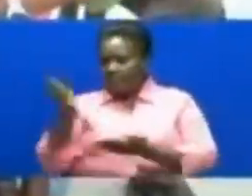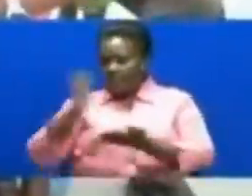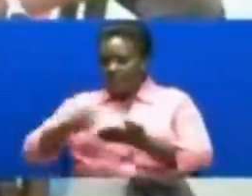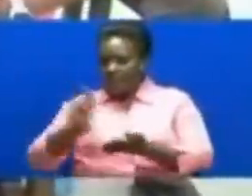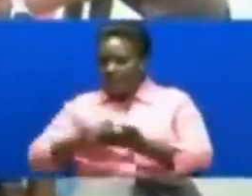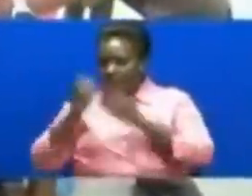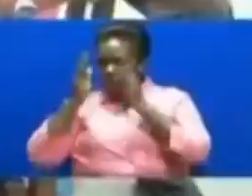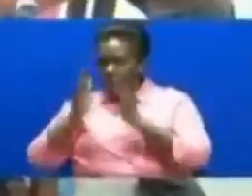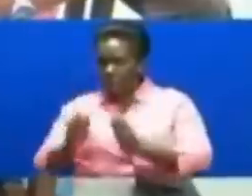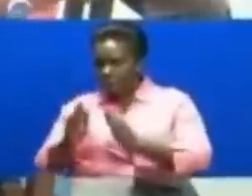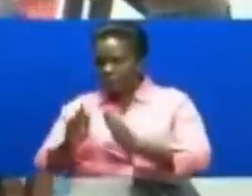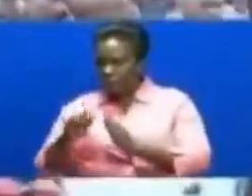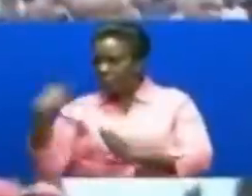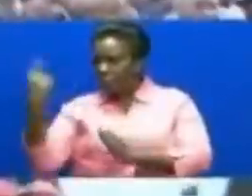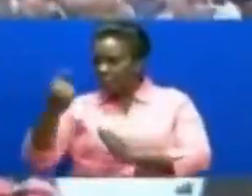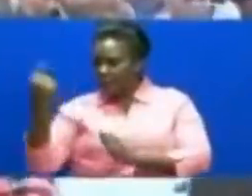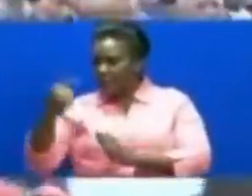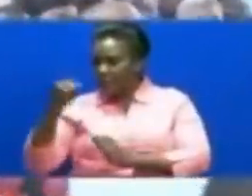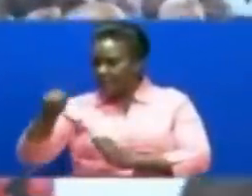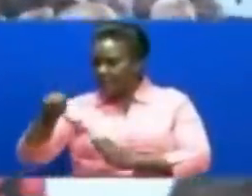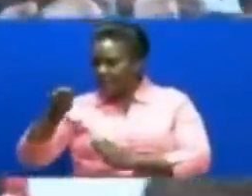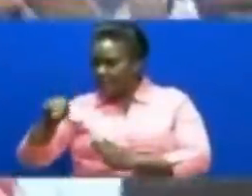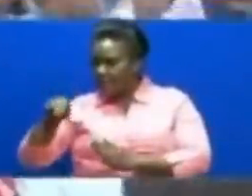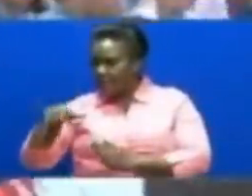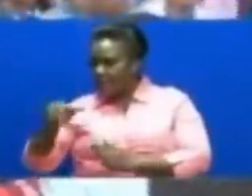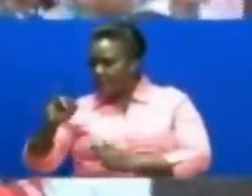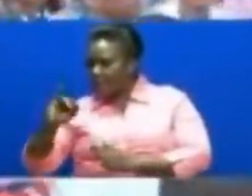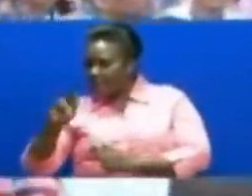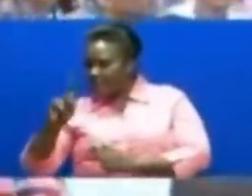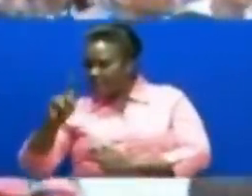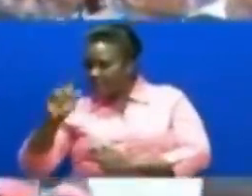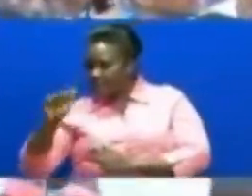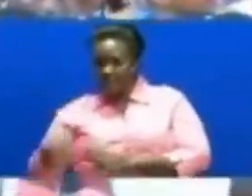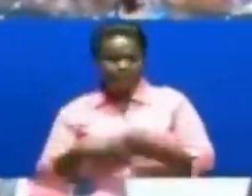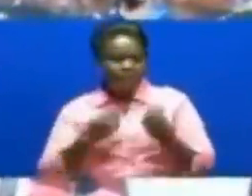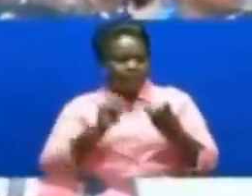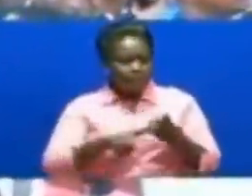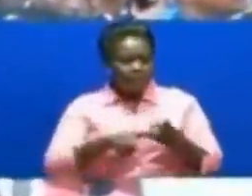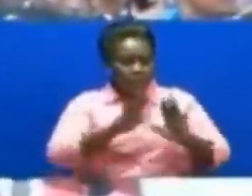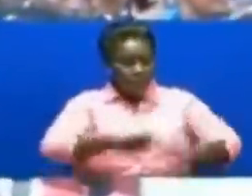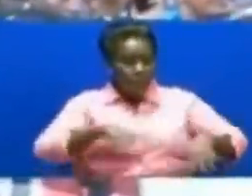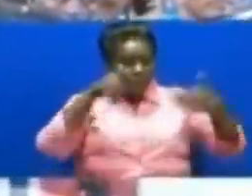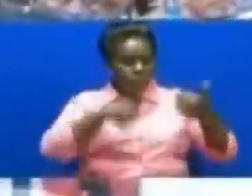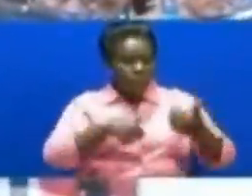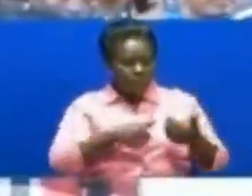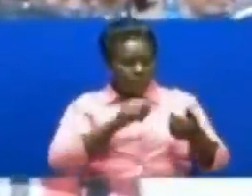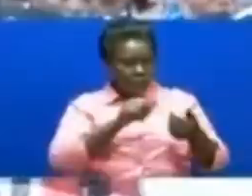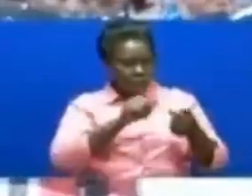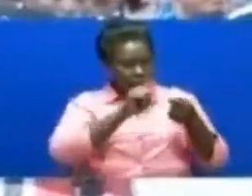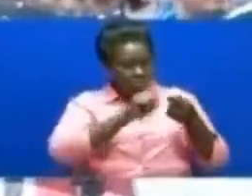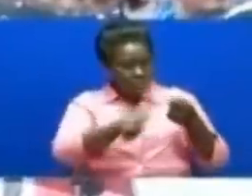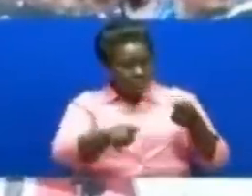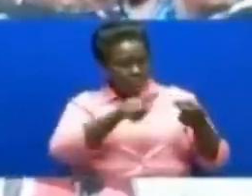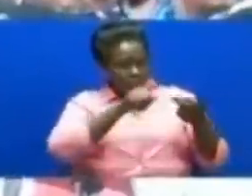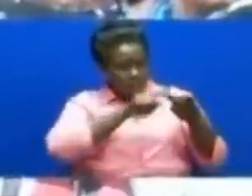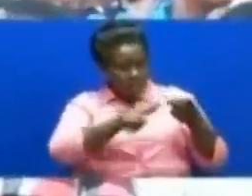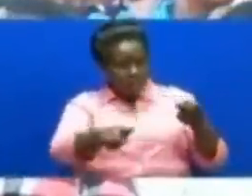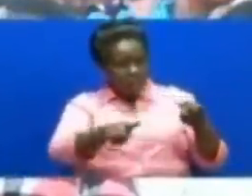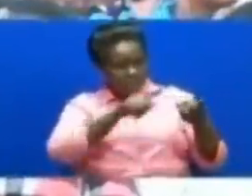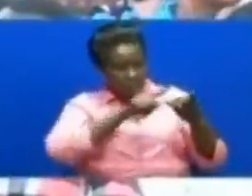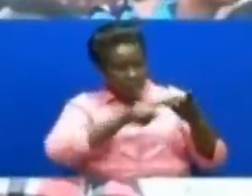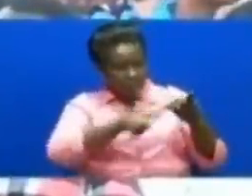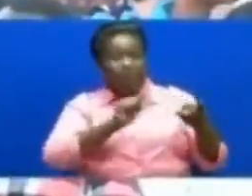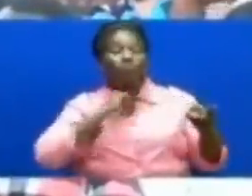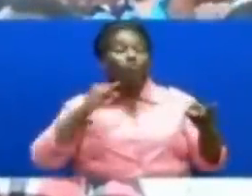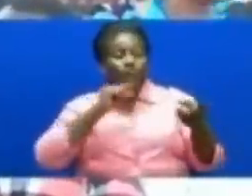taifa Johnny Mnika Na wabongi halimamde Esther Blaya Esther Matiko Peter Msigwa